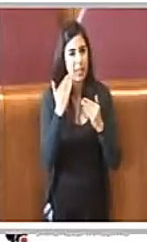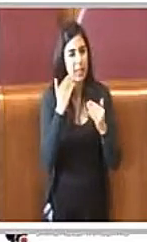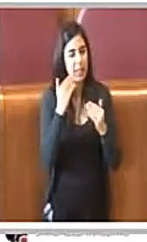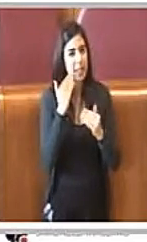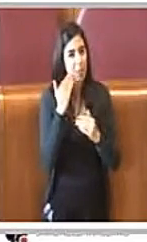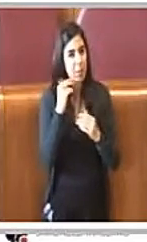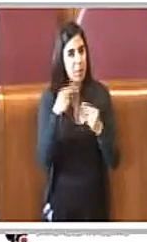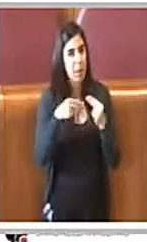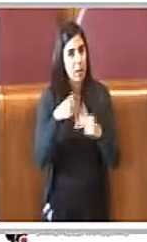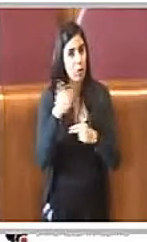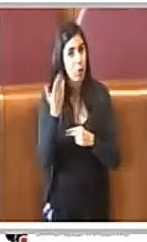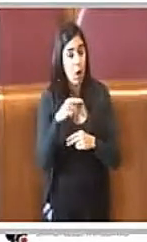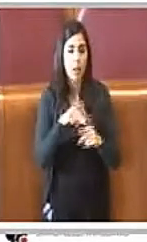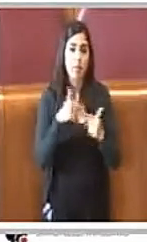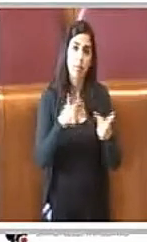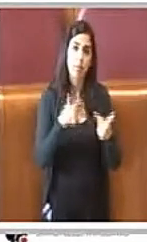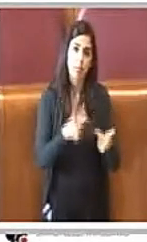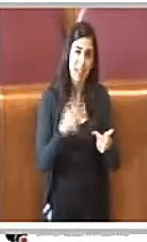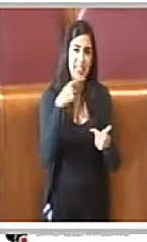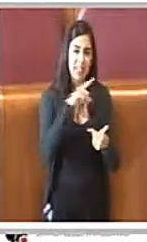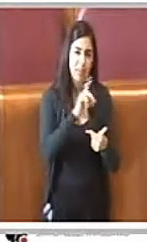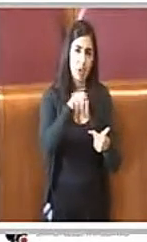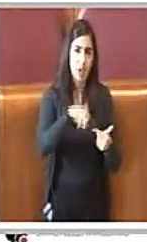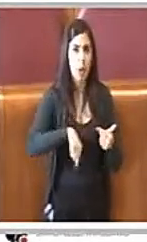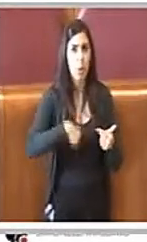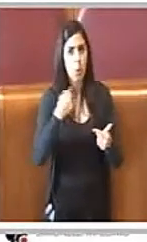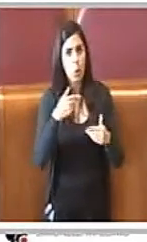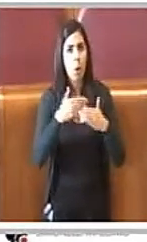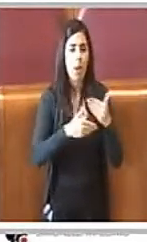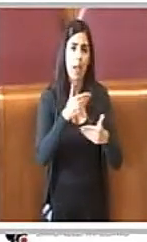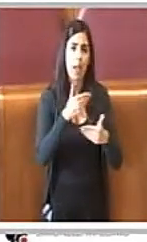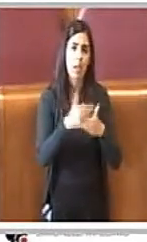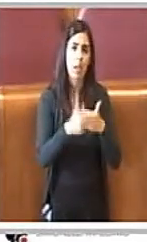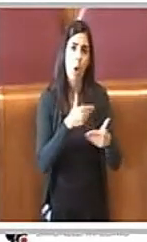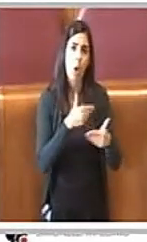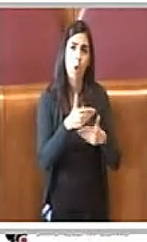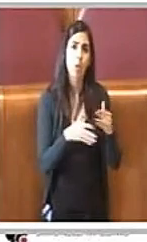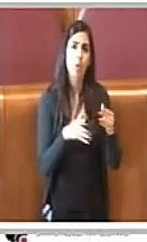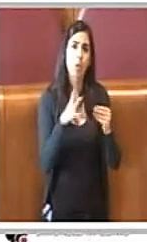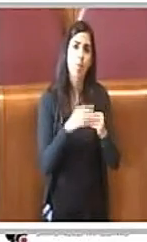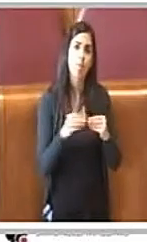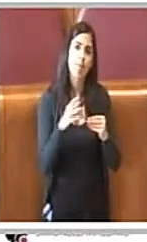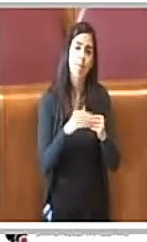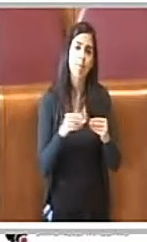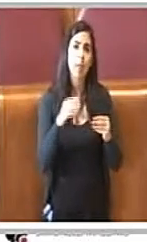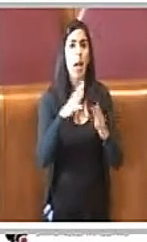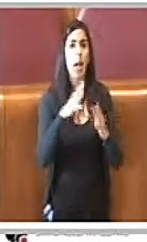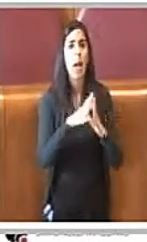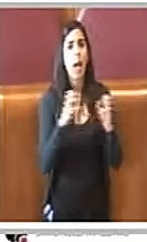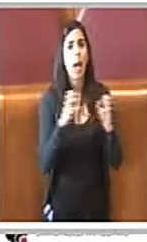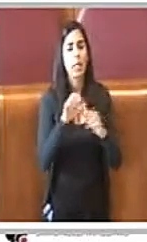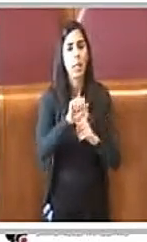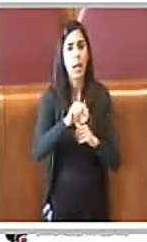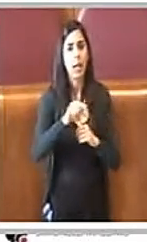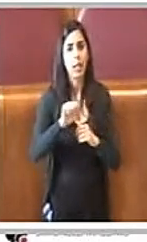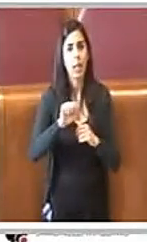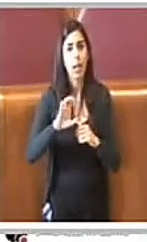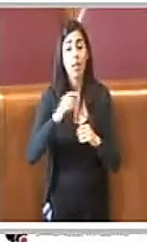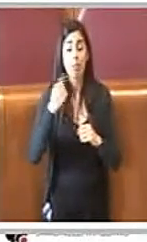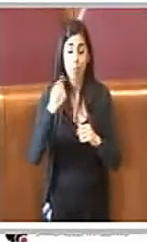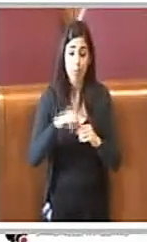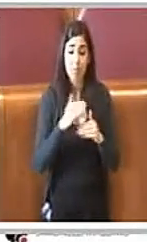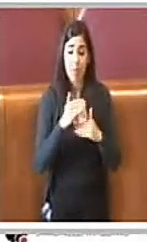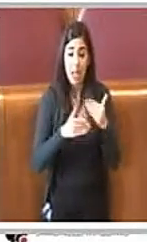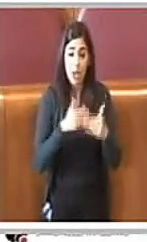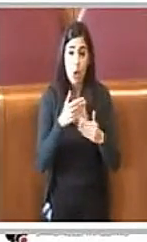difficile, per carità ancora lunghissimo, percorso di risanamento dell'azienda di ATAC, un percorso però nel quale crediamo, nel